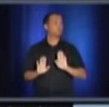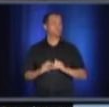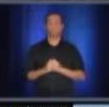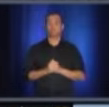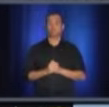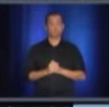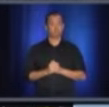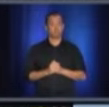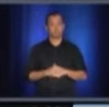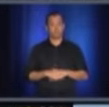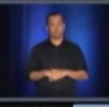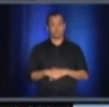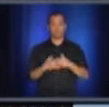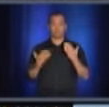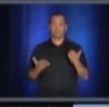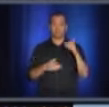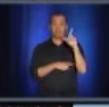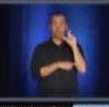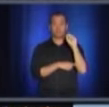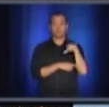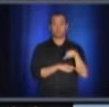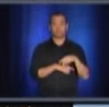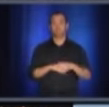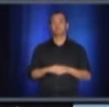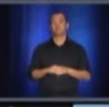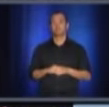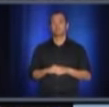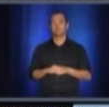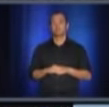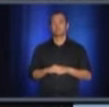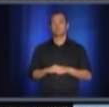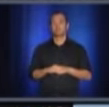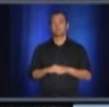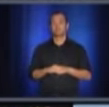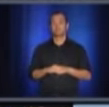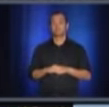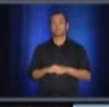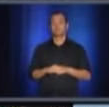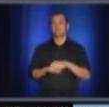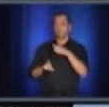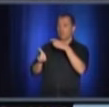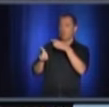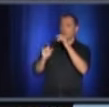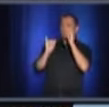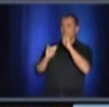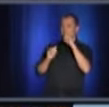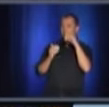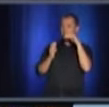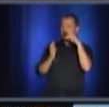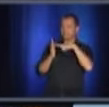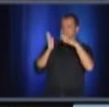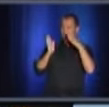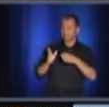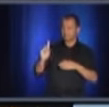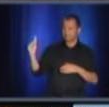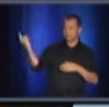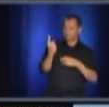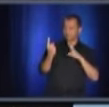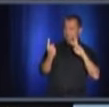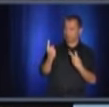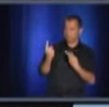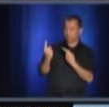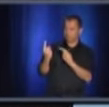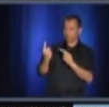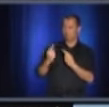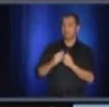reconnaît pas. Non, c'est vrai, vous avez raison, mais on m dit qu'il était déjà désinfecté. M. Dubé, question de mise à jour concernant le port du